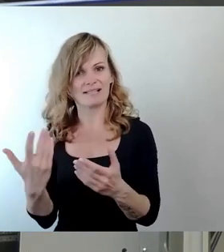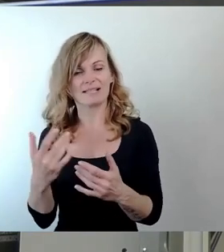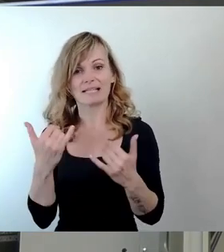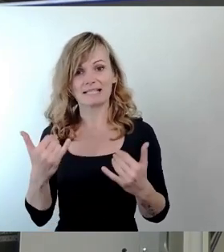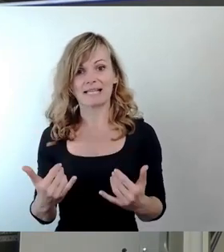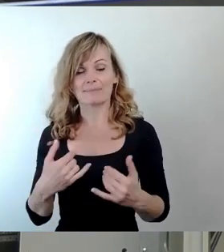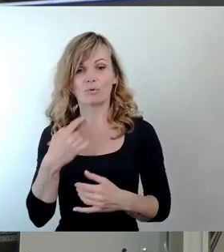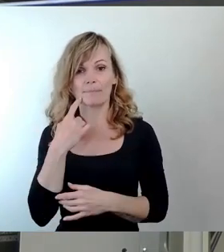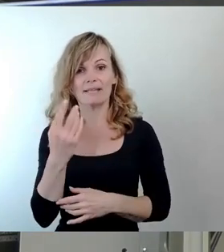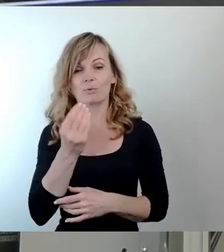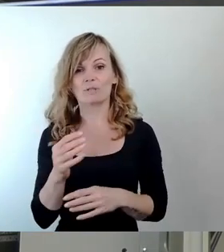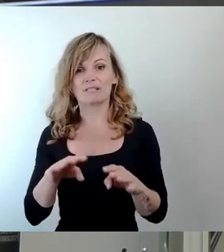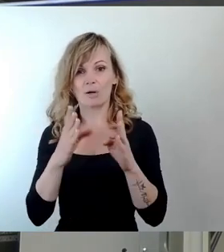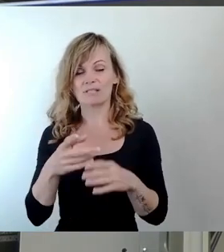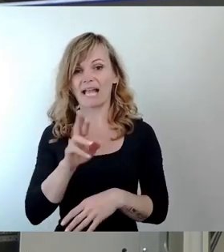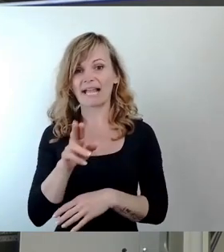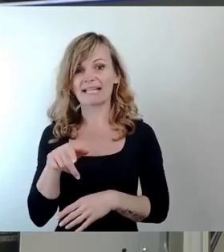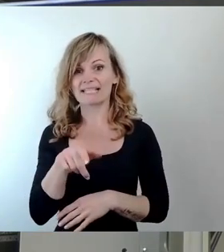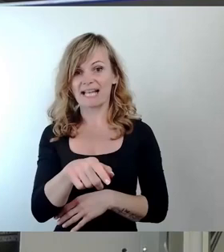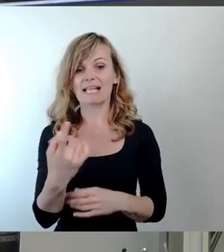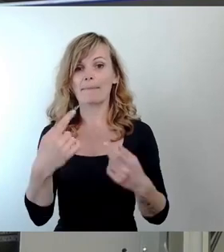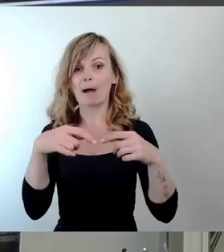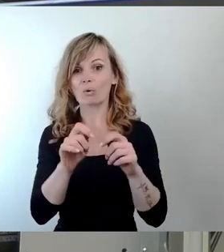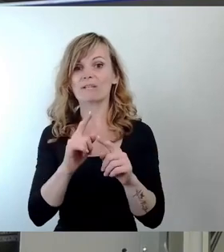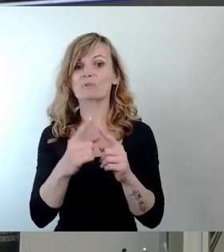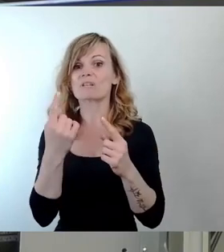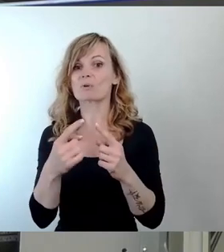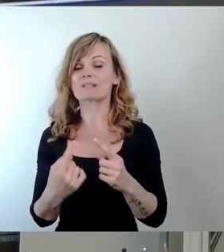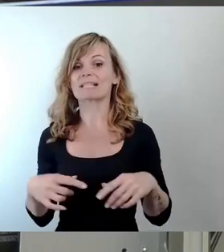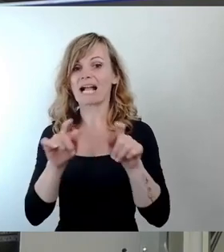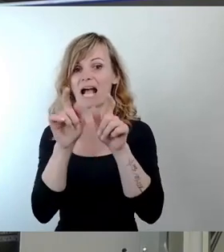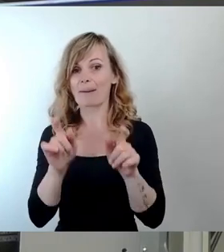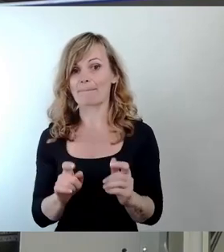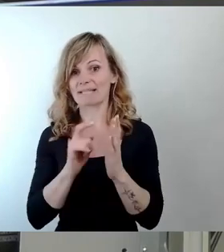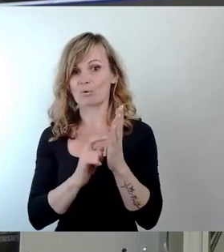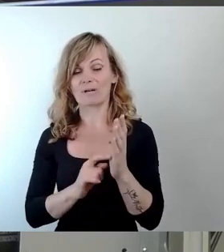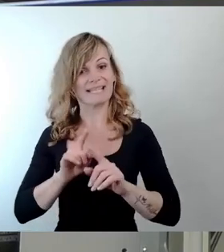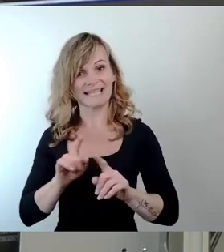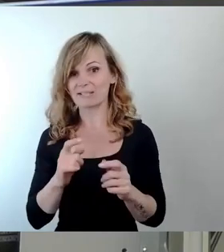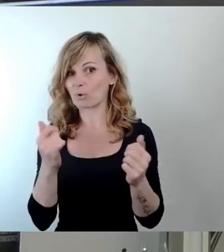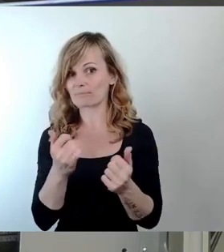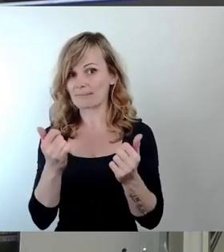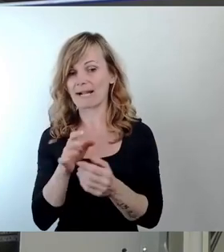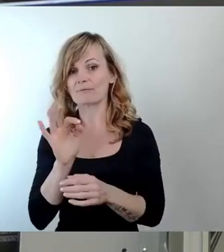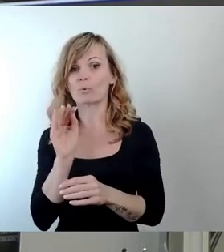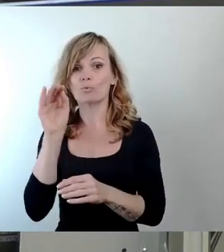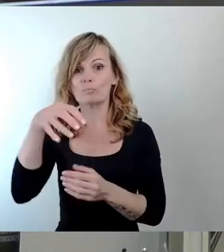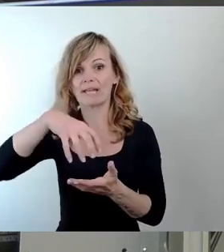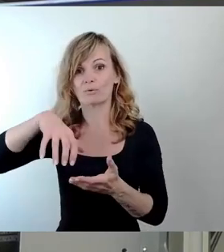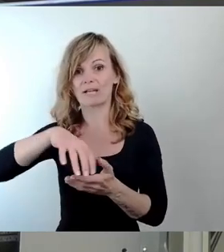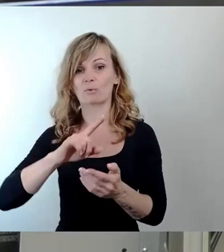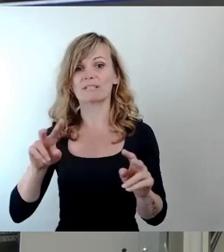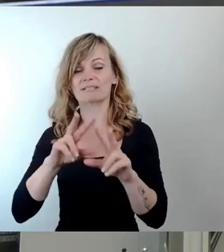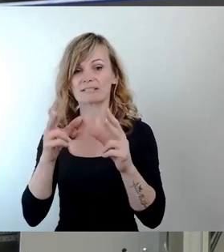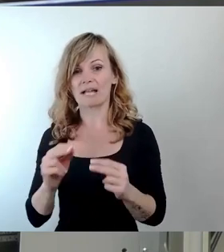Kunsthaus in der Renitzgasse gegebenen baulichen und sonstigen Rahmenbedingungen nicht optimal für überregional und international bedeutende